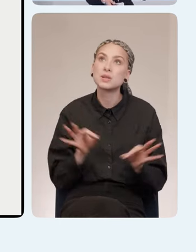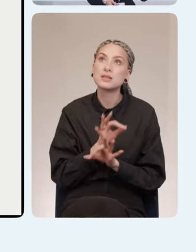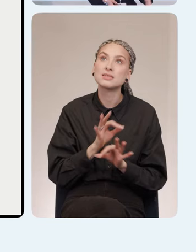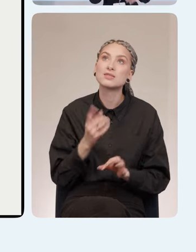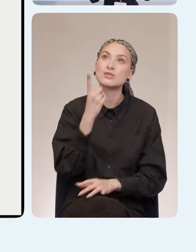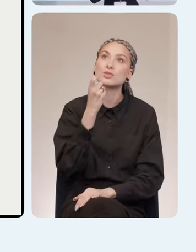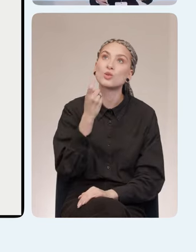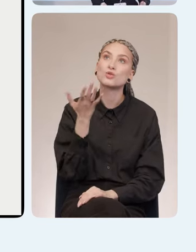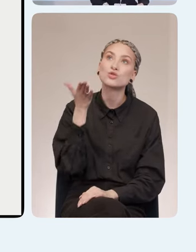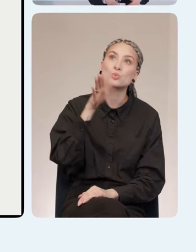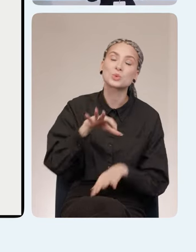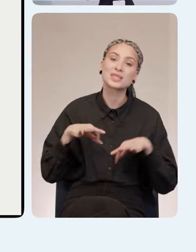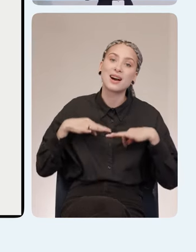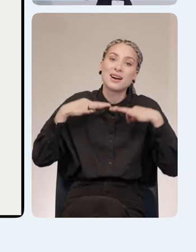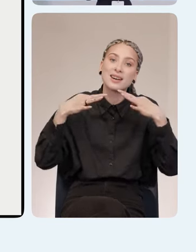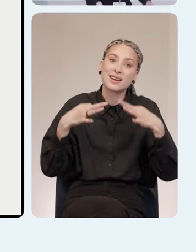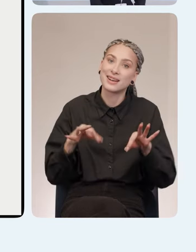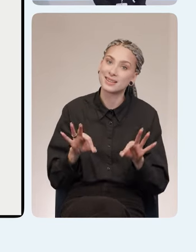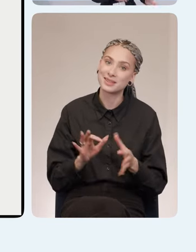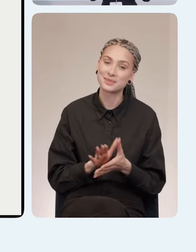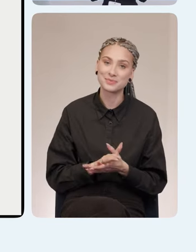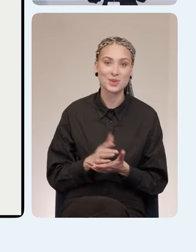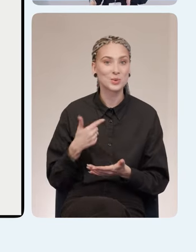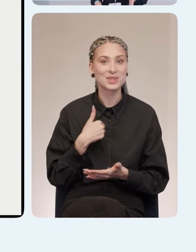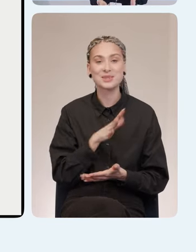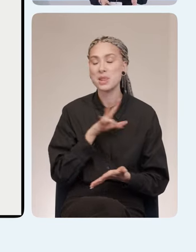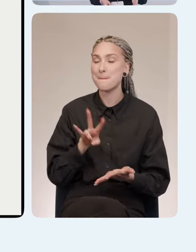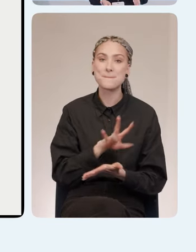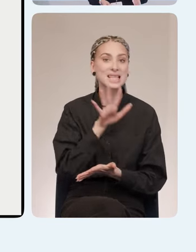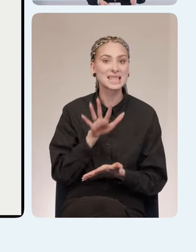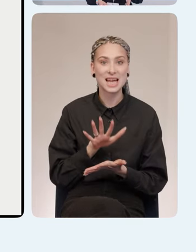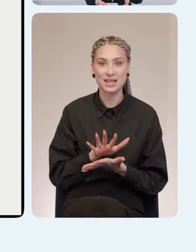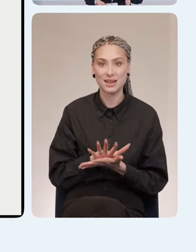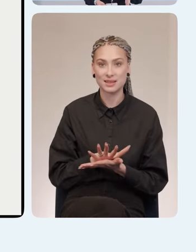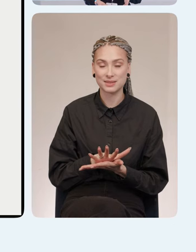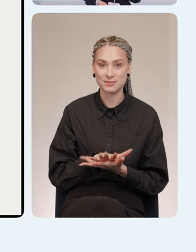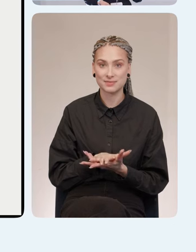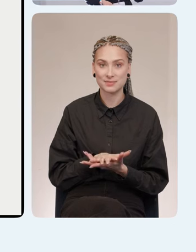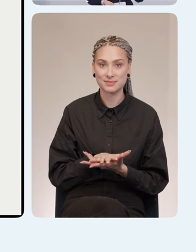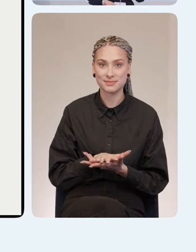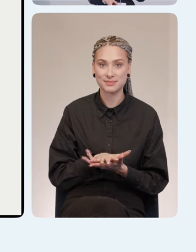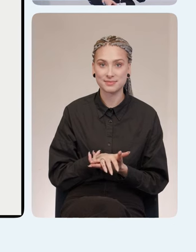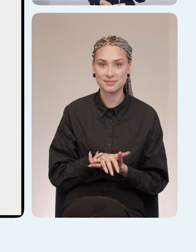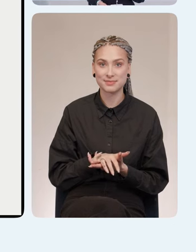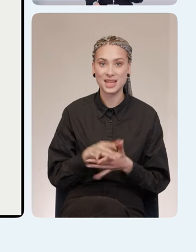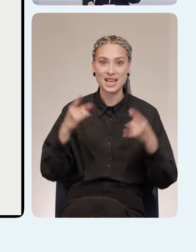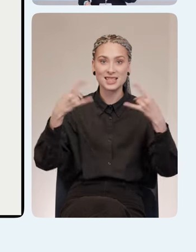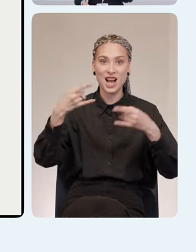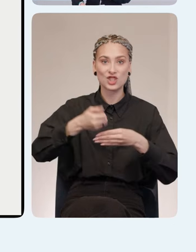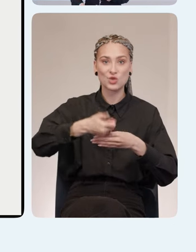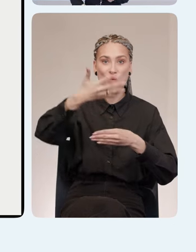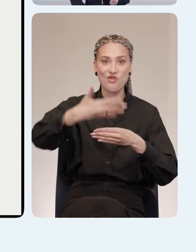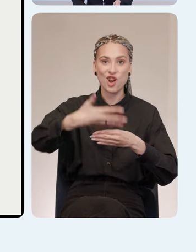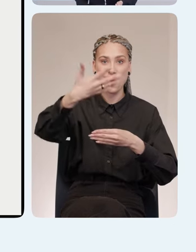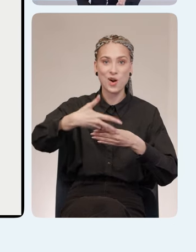произведений заранее. У нас работал постоянный телесуфлер. Это